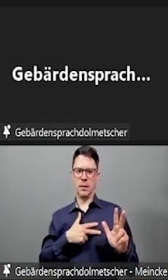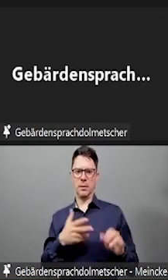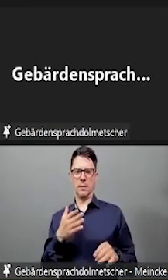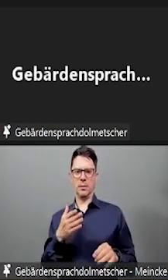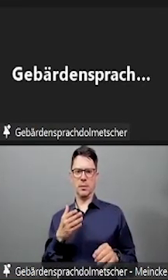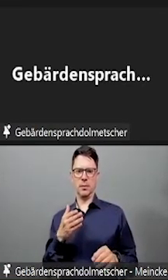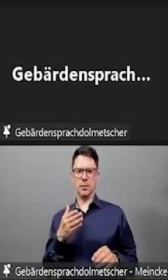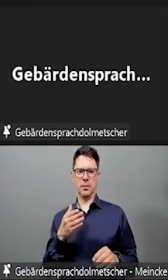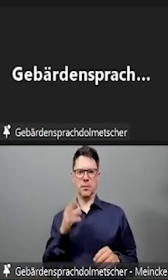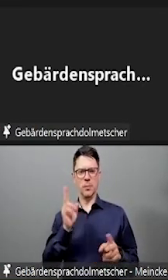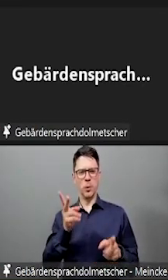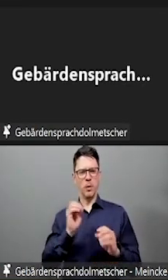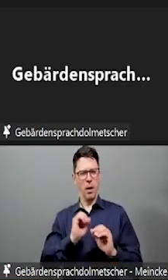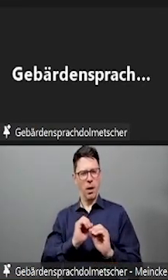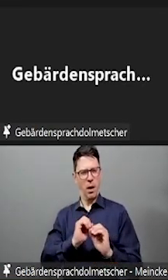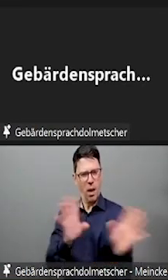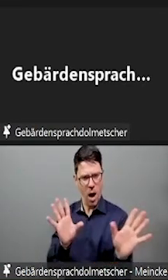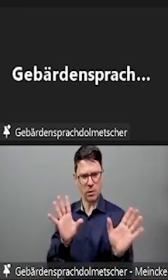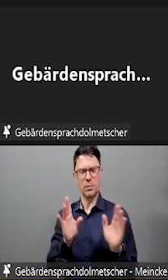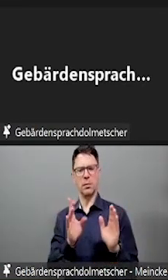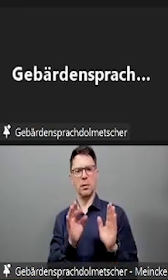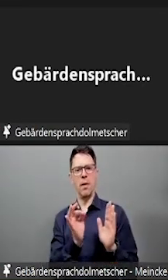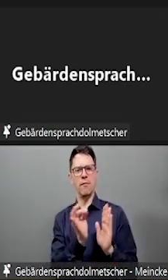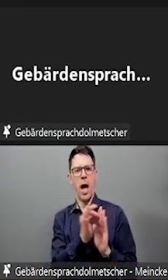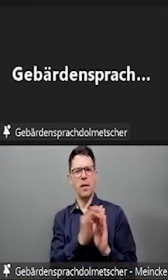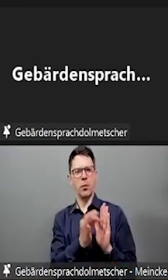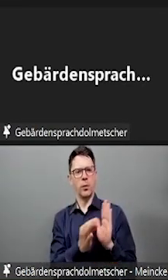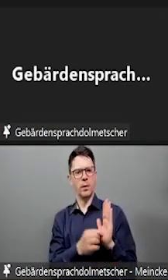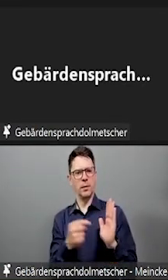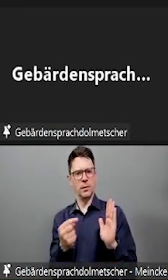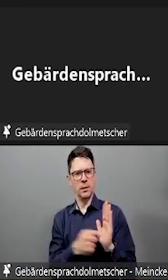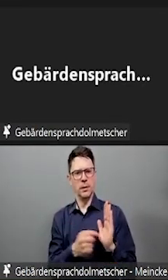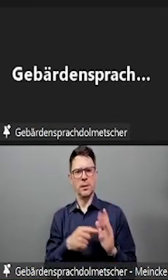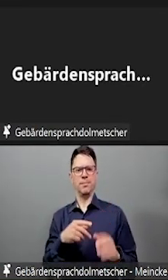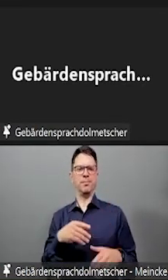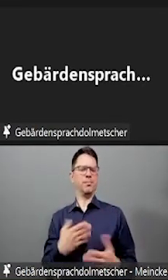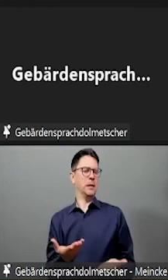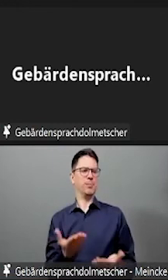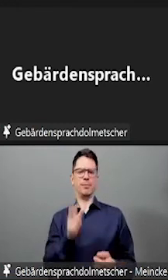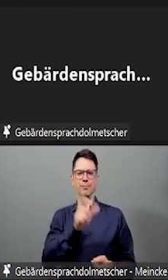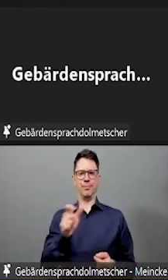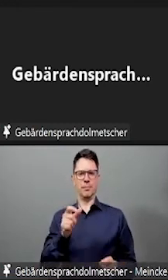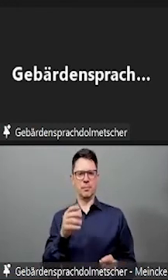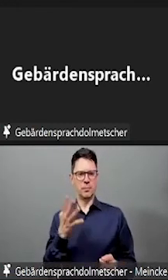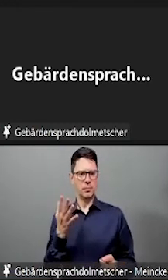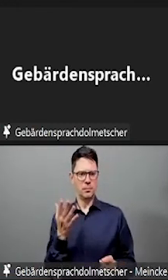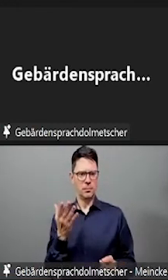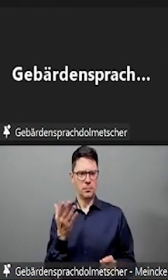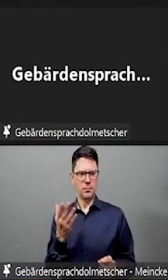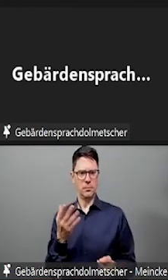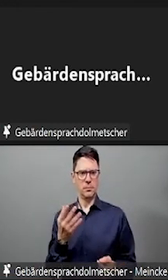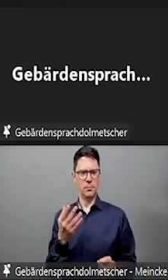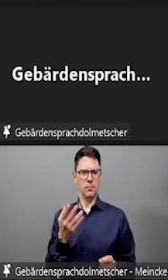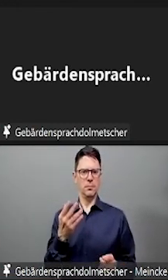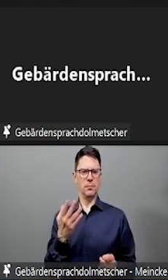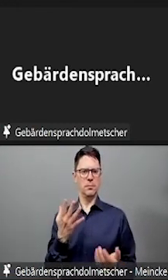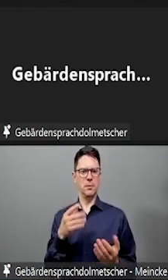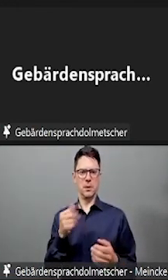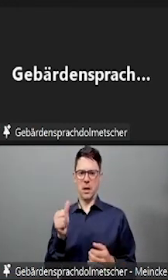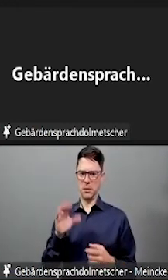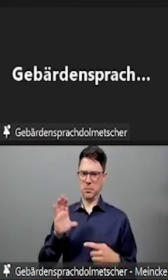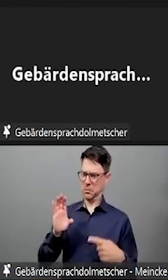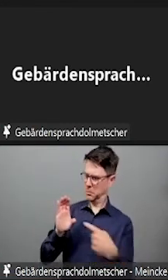dritte Anspruchsvoraussetzung. Da geht es eben darum, die Beeinträchtigung beziehungsweise Behinderung darf